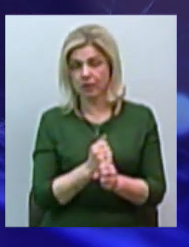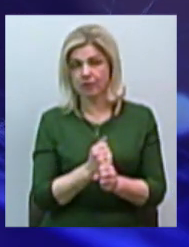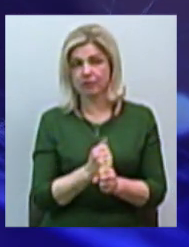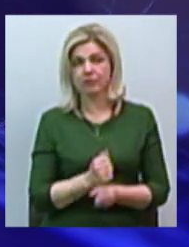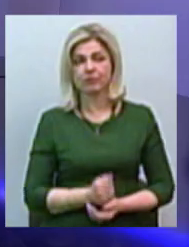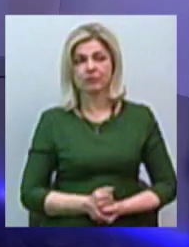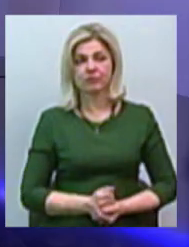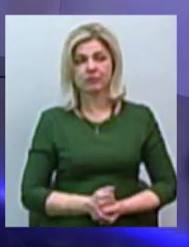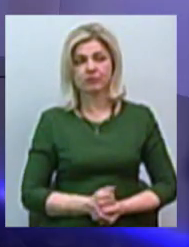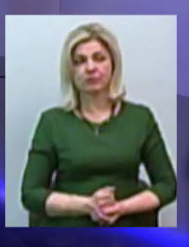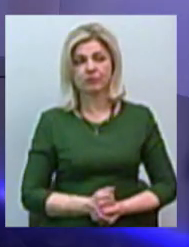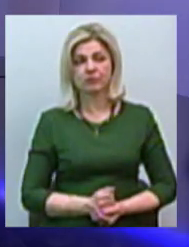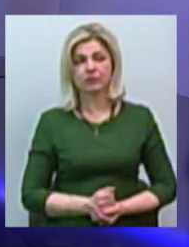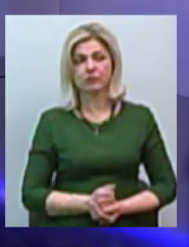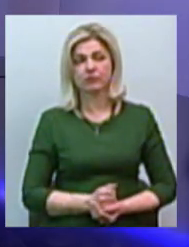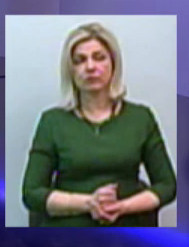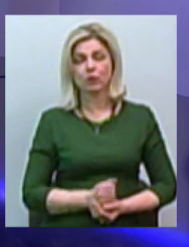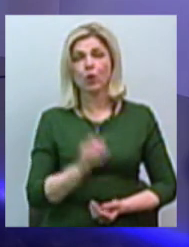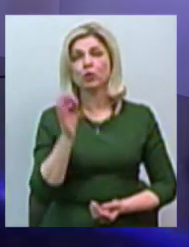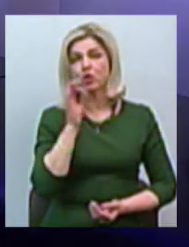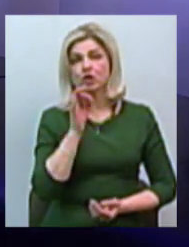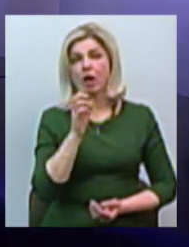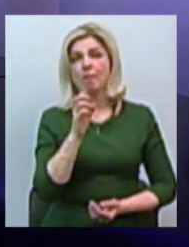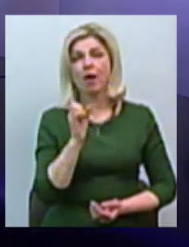Так вот, Deutsche Bahn на